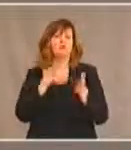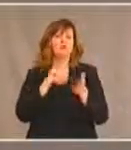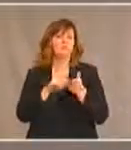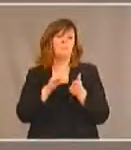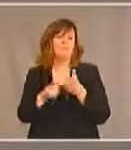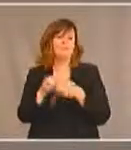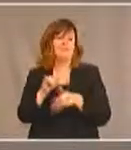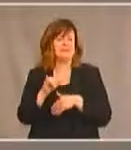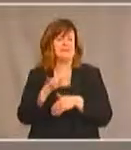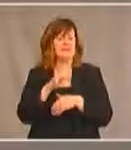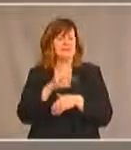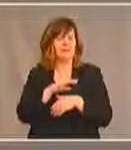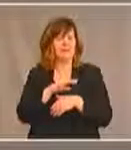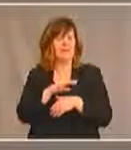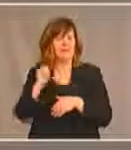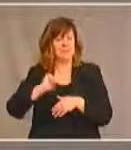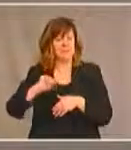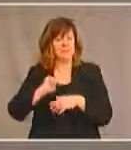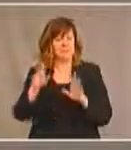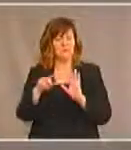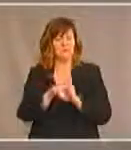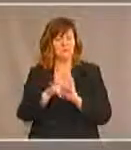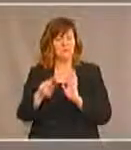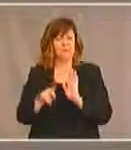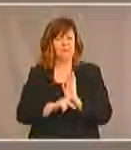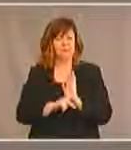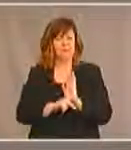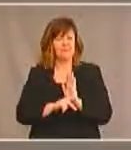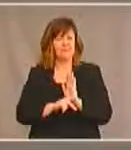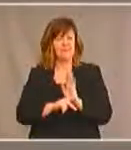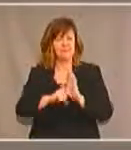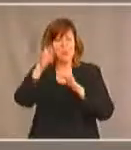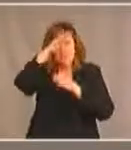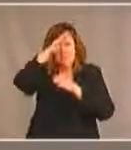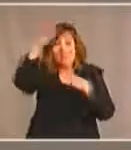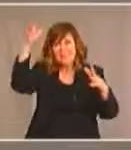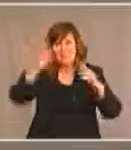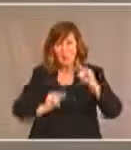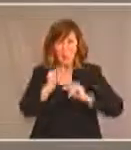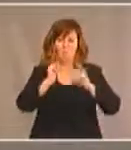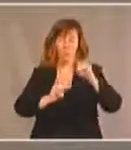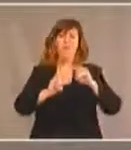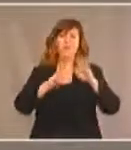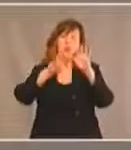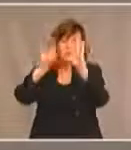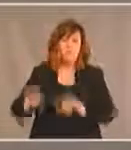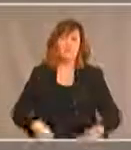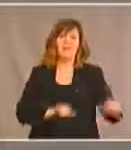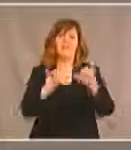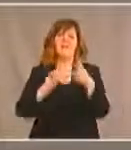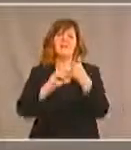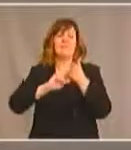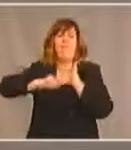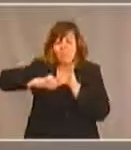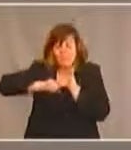si on s'en tient au principe de conception universelle ou dès le départ on rend l